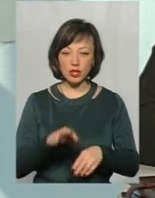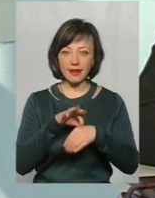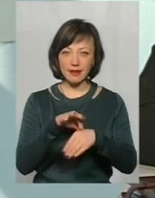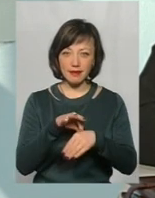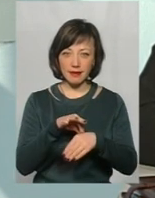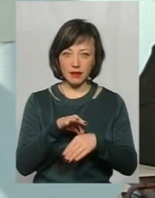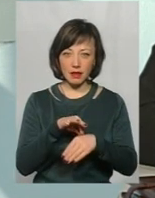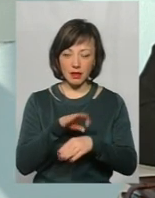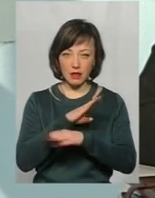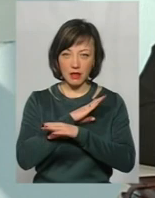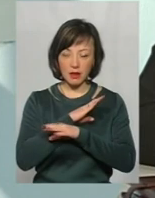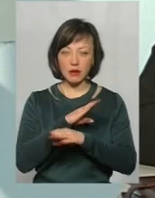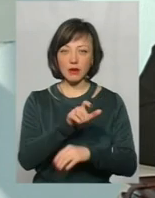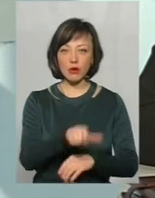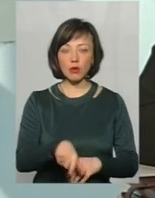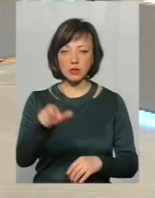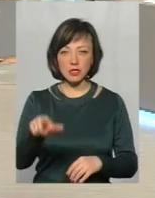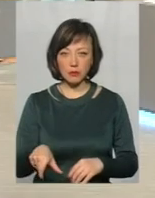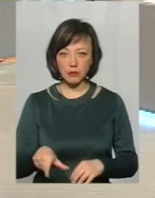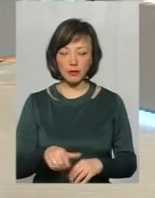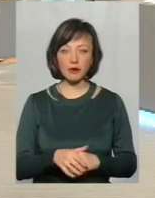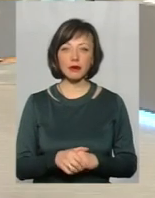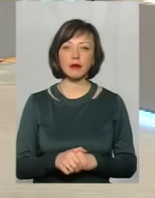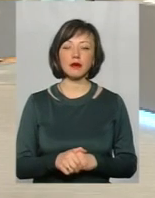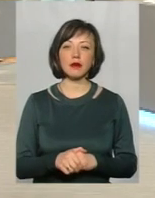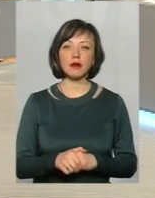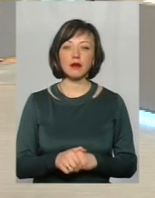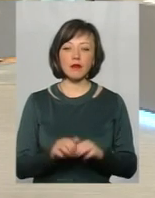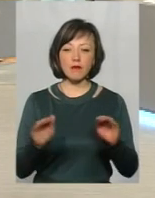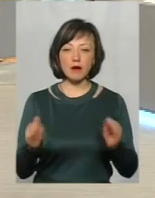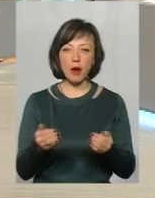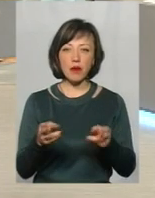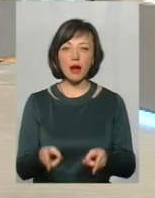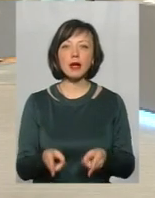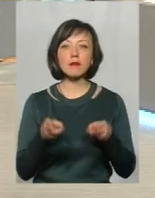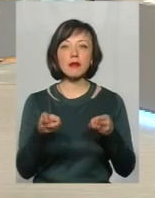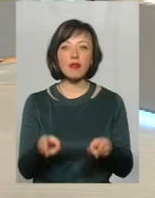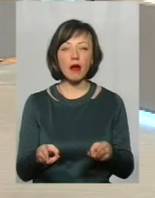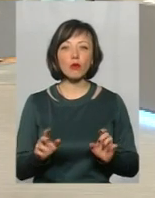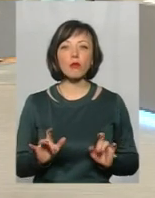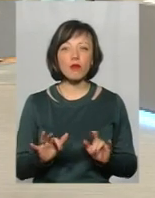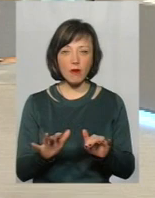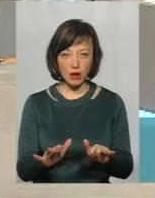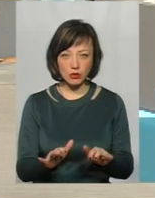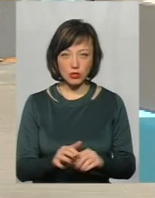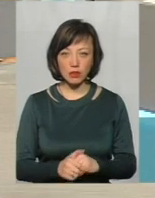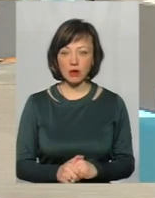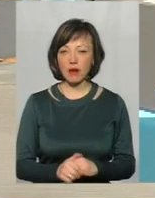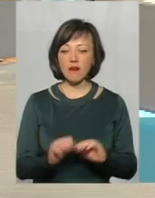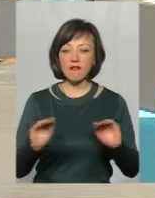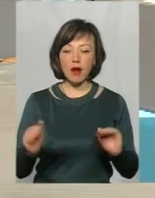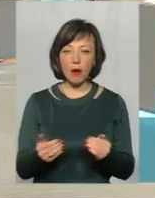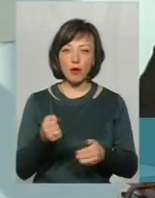померлих осіб в рамках кримінального провадження, тобто в рамках досудового